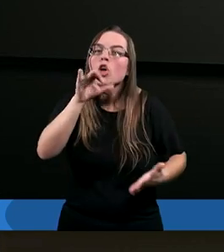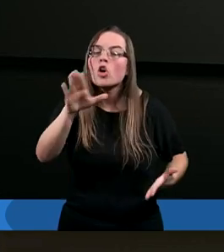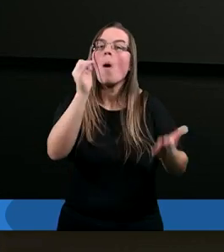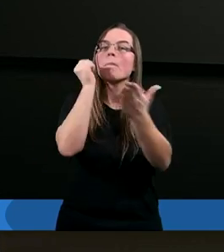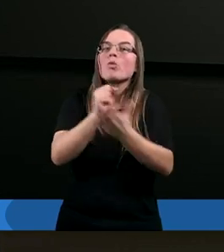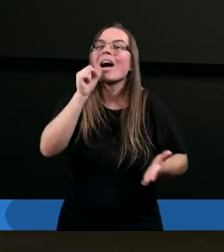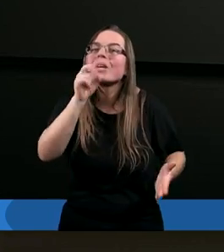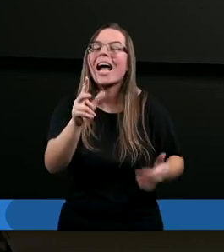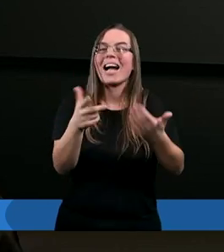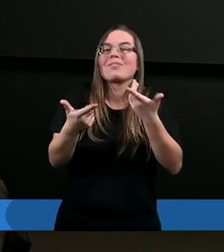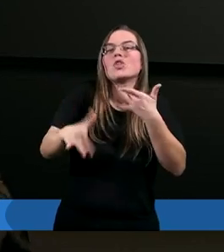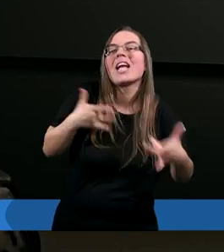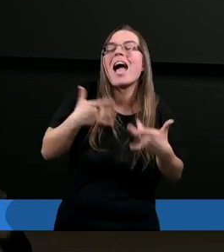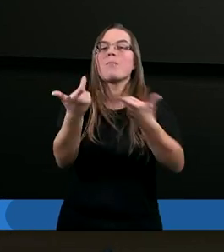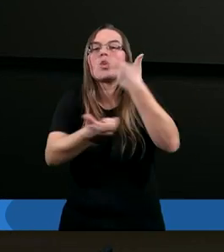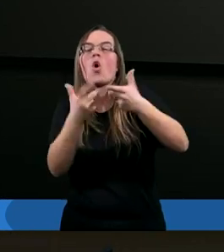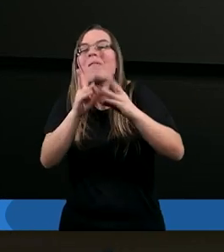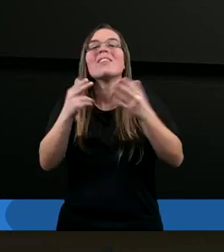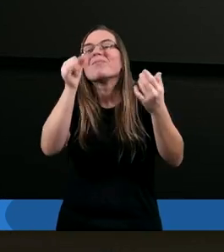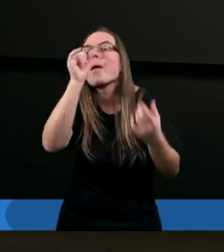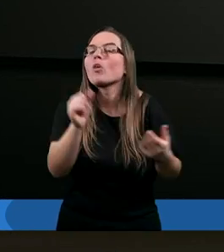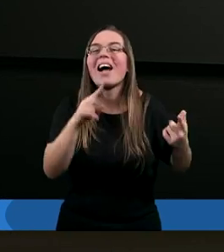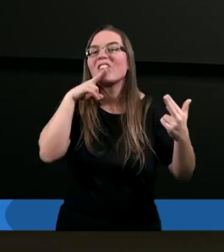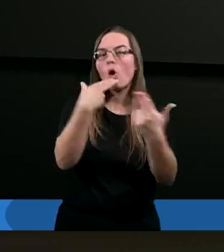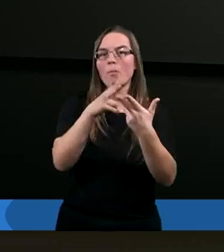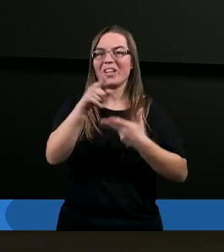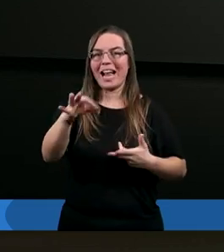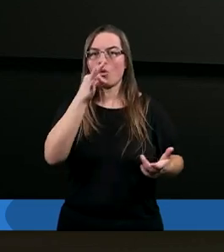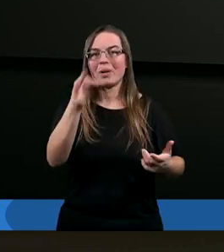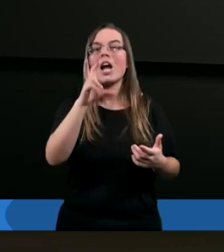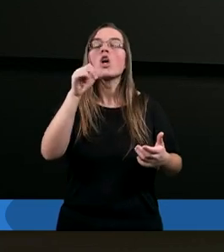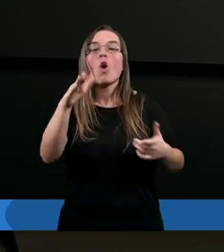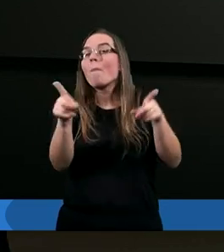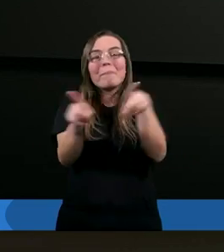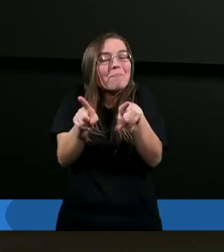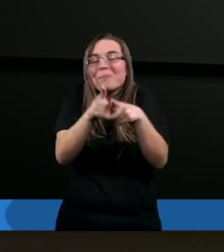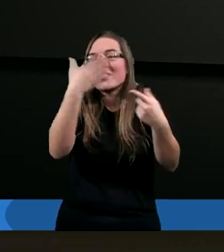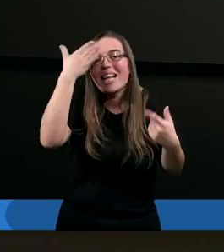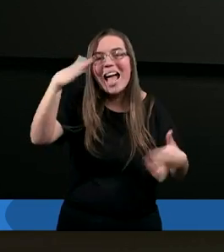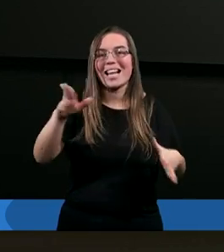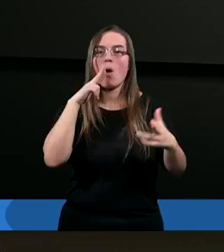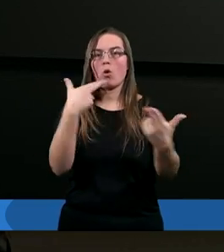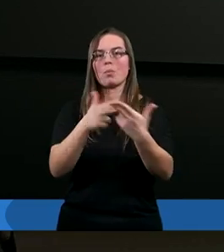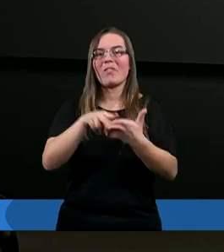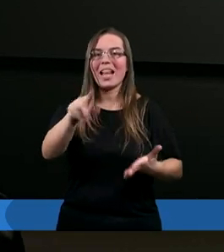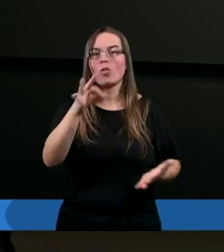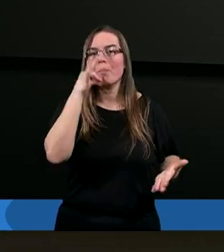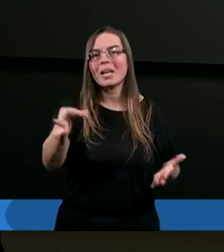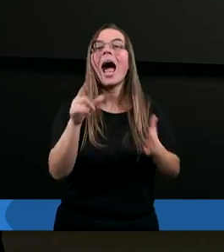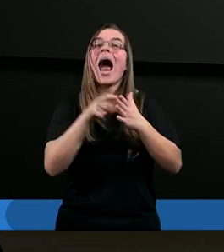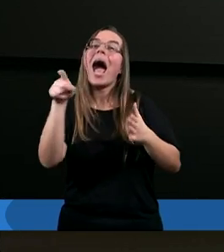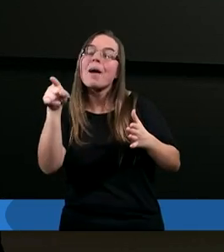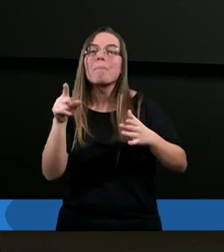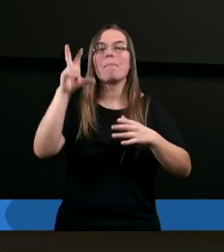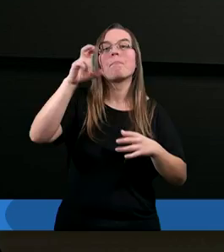tak cieciepieć? I tak jak powiedziałeś Remku wcześniej, Hiob też nie znał odpowiedzi na to pytanie, ale on